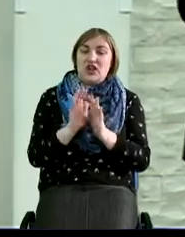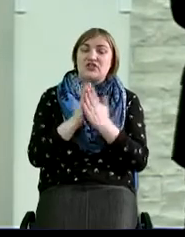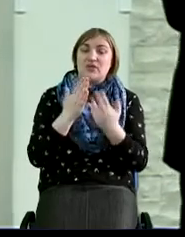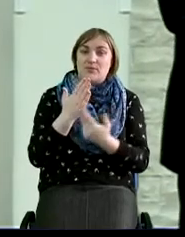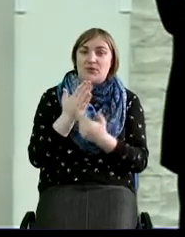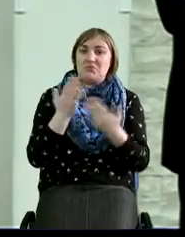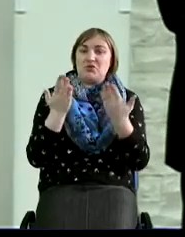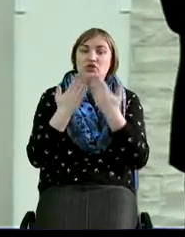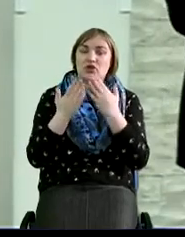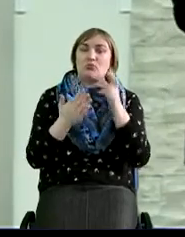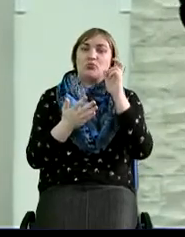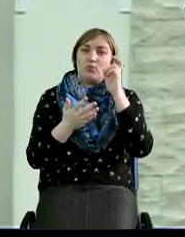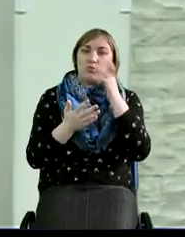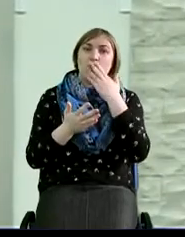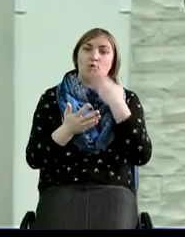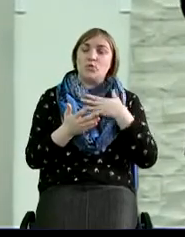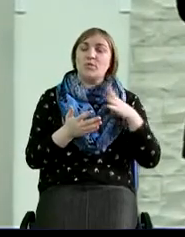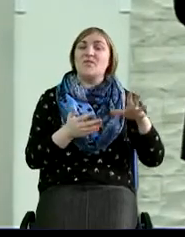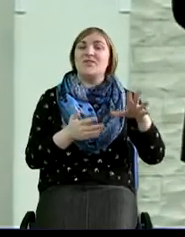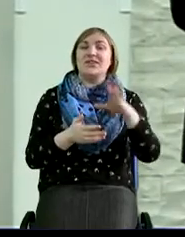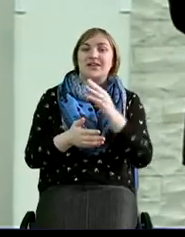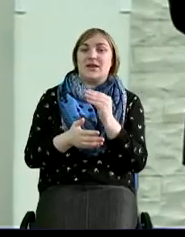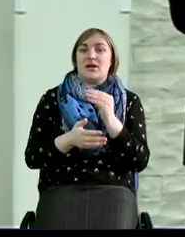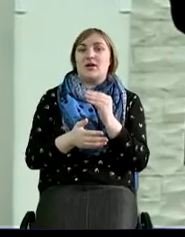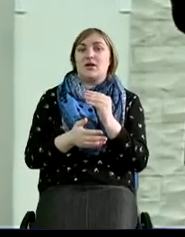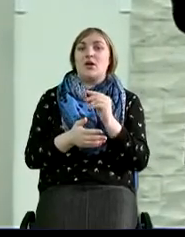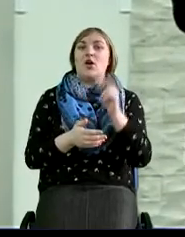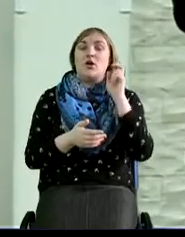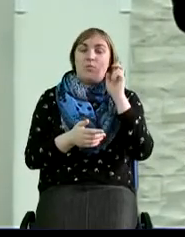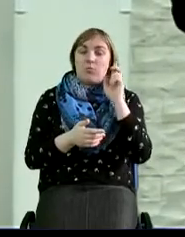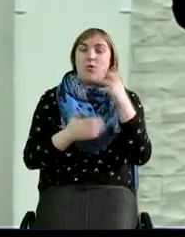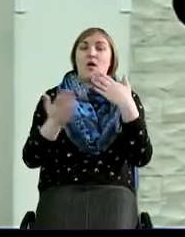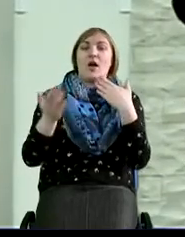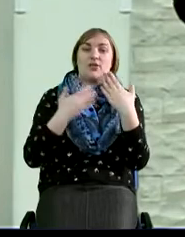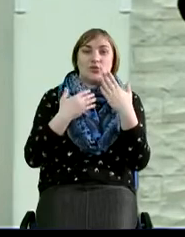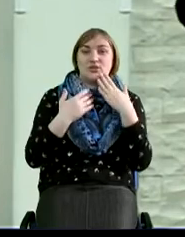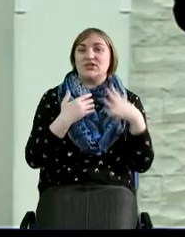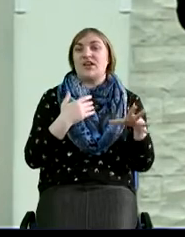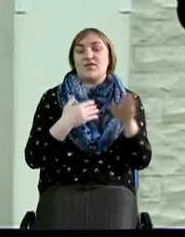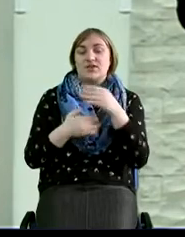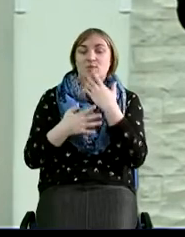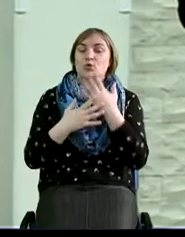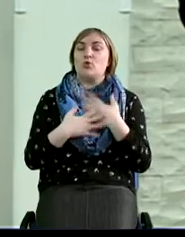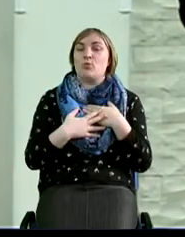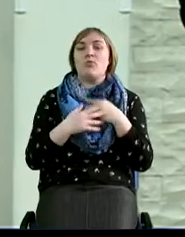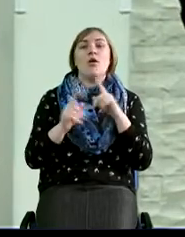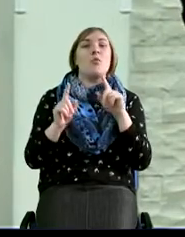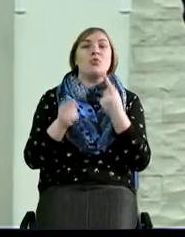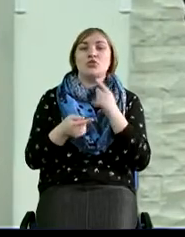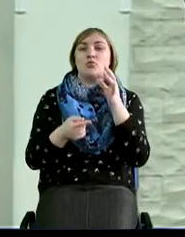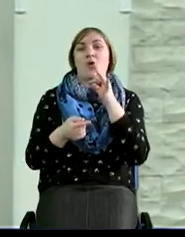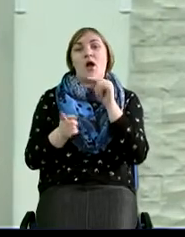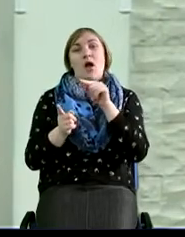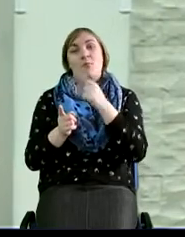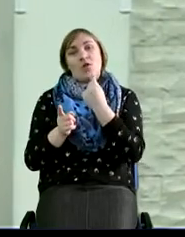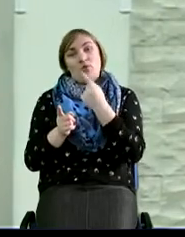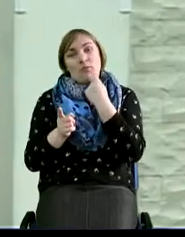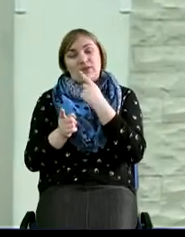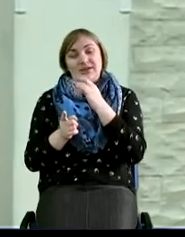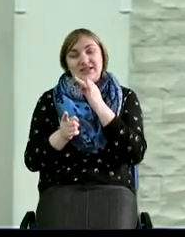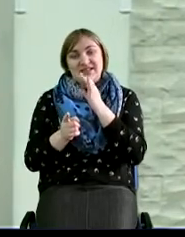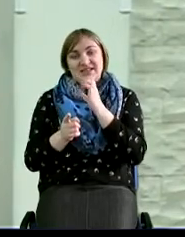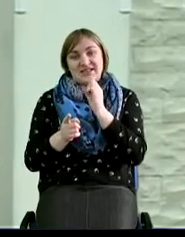Бог любит всех, что Бог относится ко всем с любовью. Но почему? Про одного он говорит, что именно